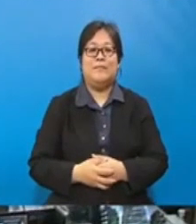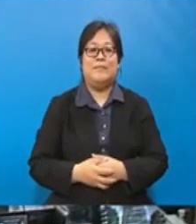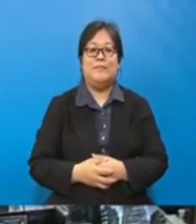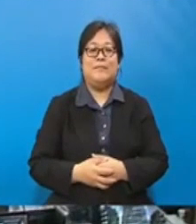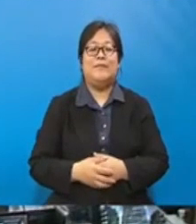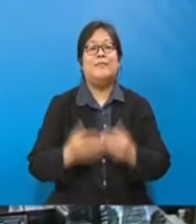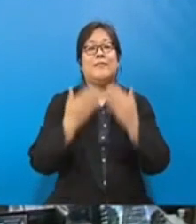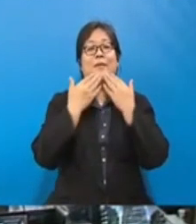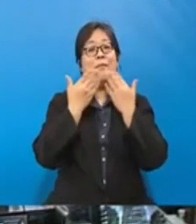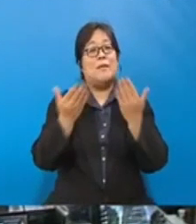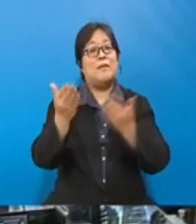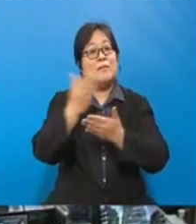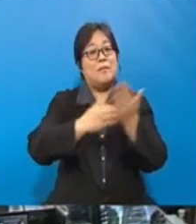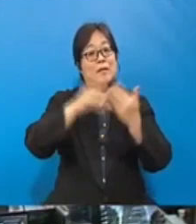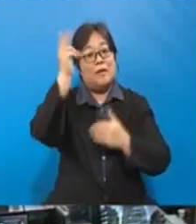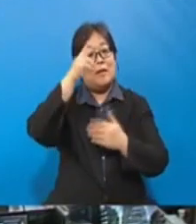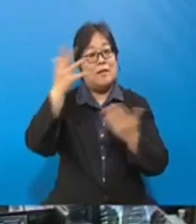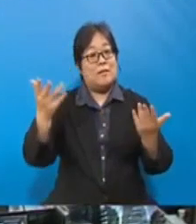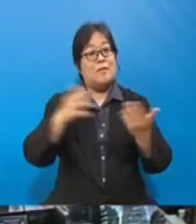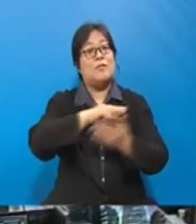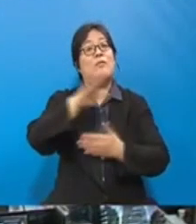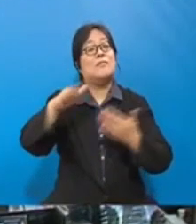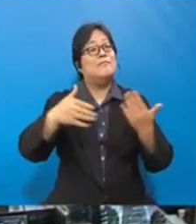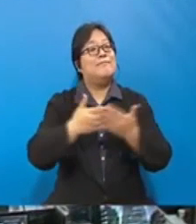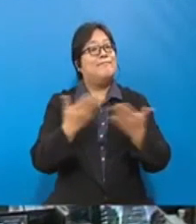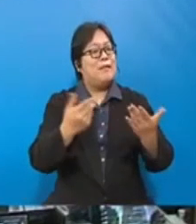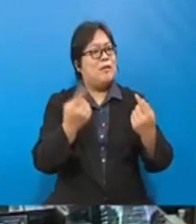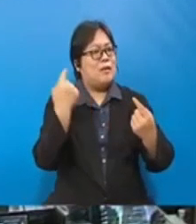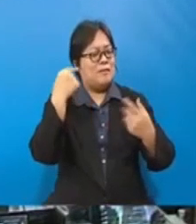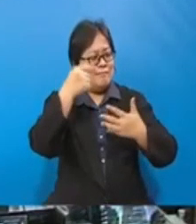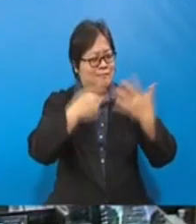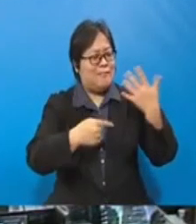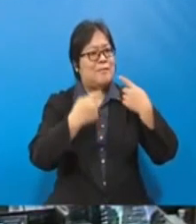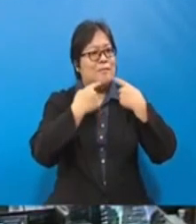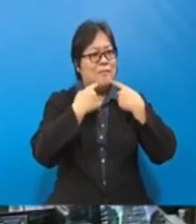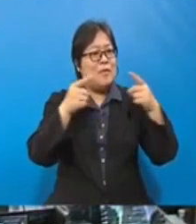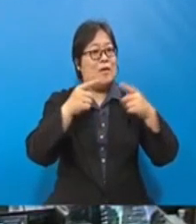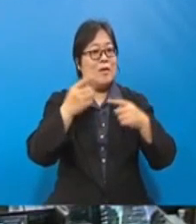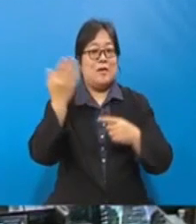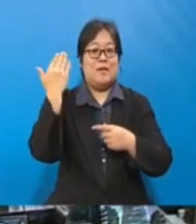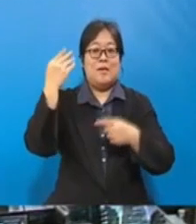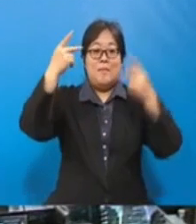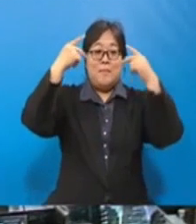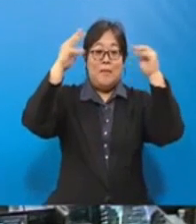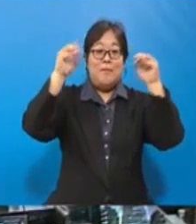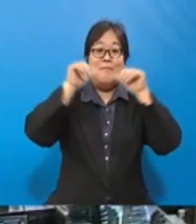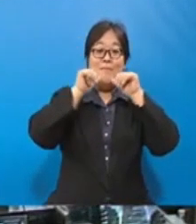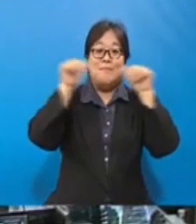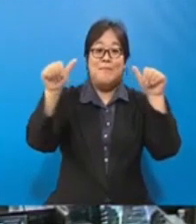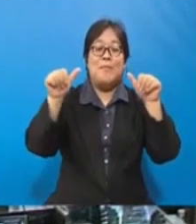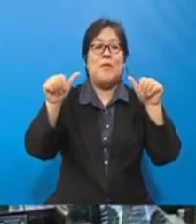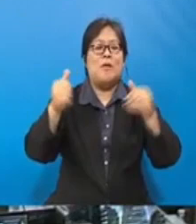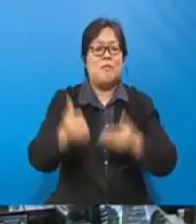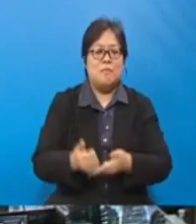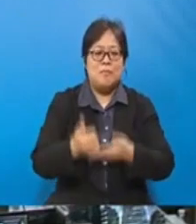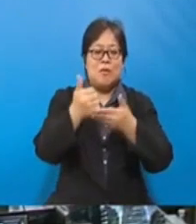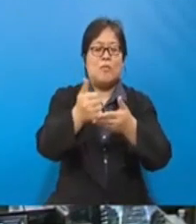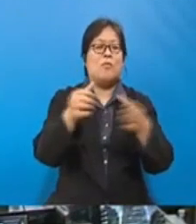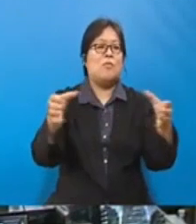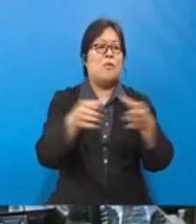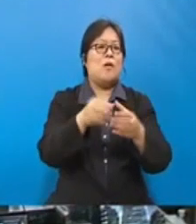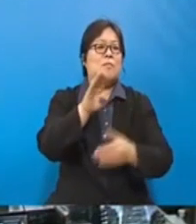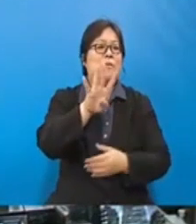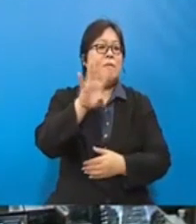Terima kasih kepada pihak kerajaan atas penguaman yang dibuat oleh Perdana Menteri pada hari Ahad yang lalu berkaitan dengan bantuan kepada BIM40